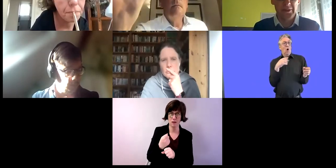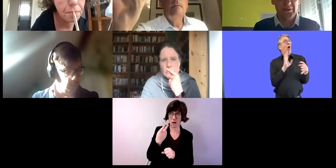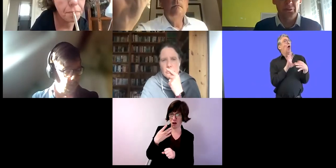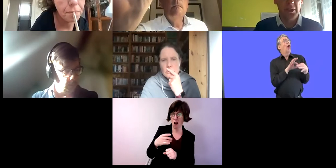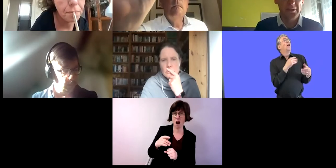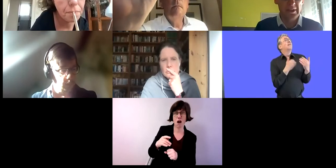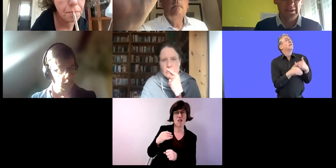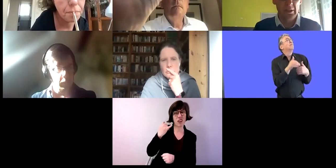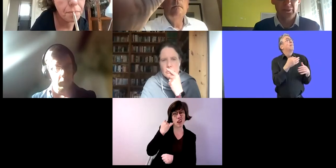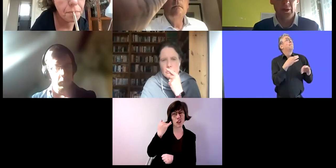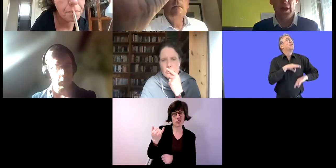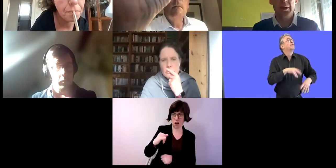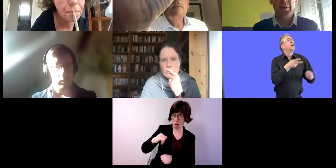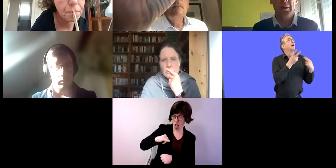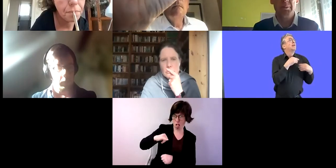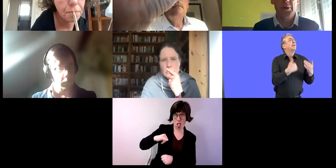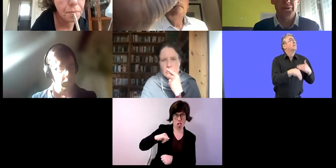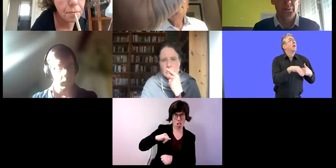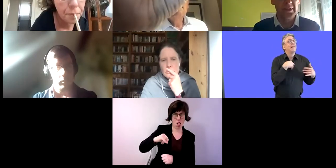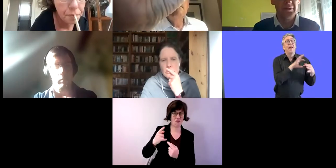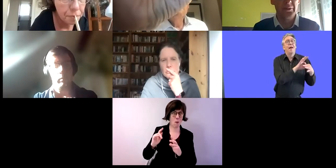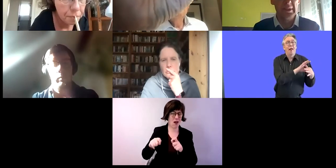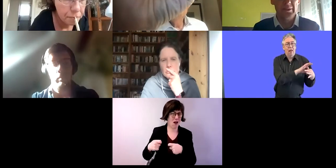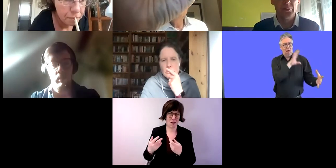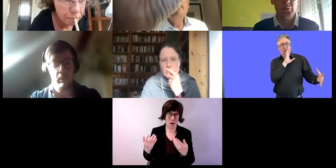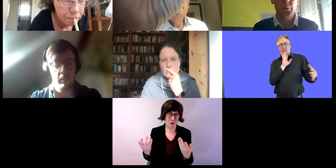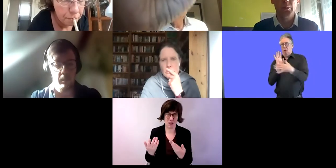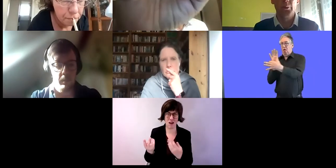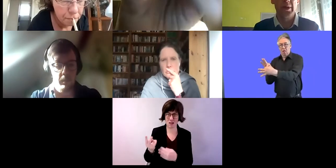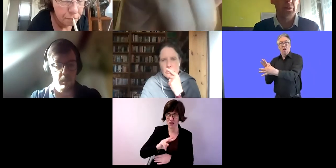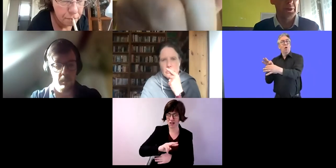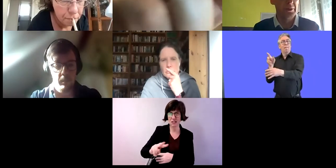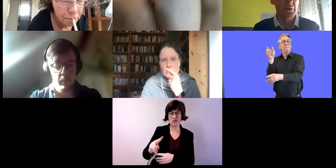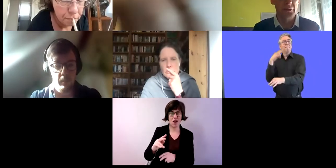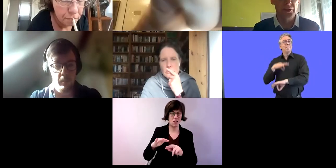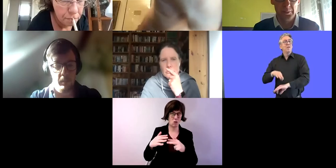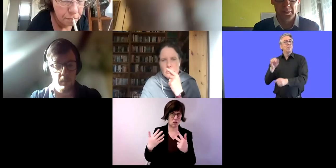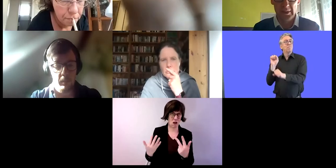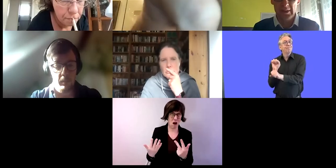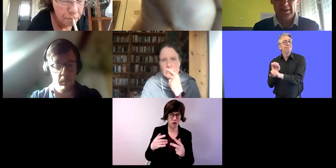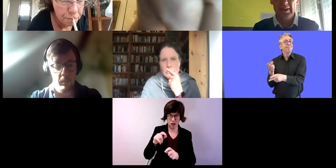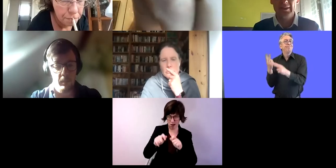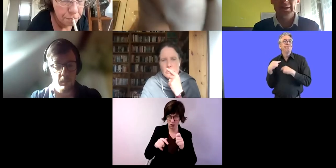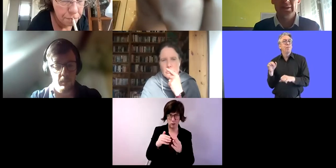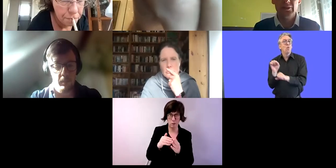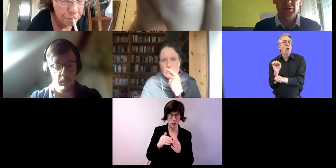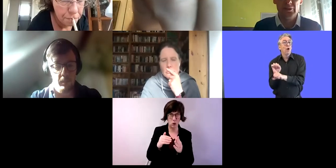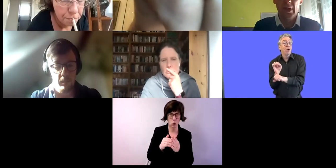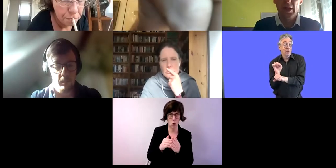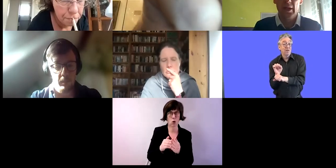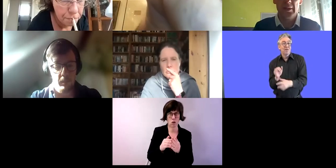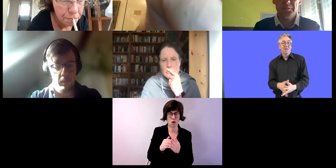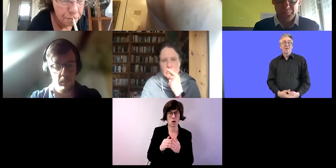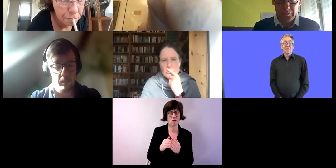Grundidee her interessant. Als Folge ist es so, dass seit 2008 Menschen mit Behinderungen, die